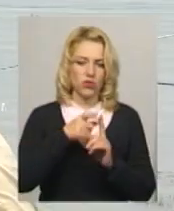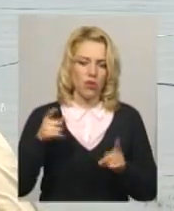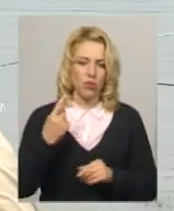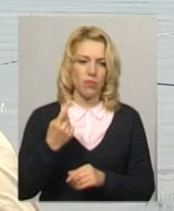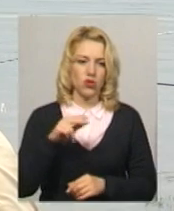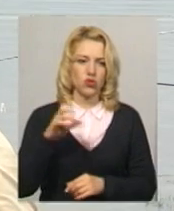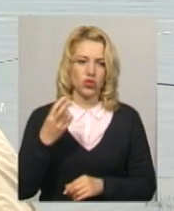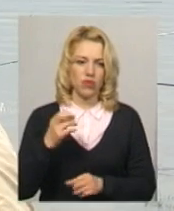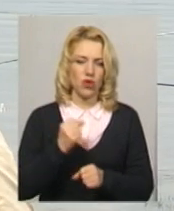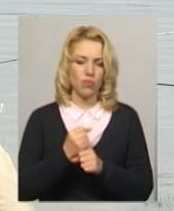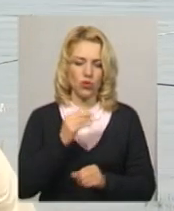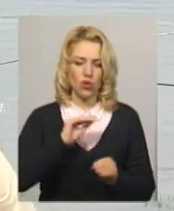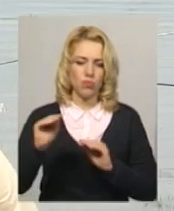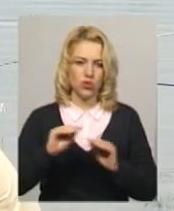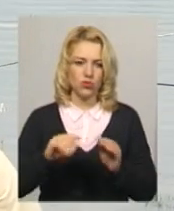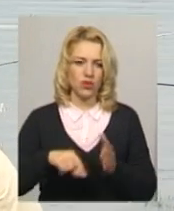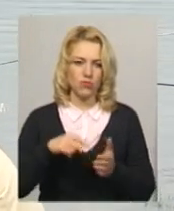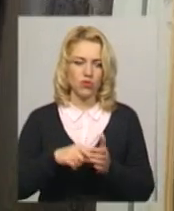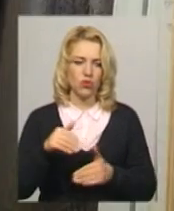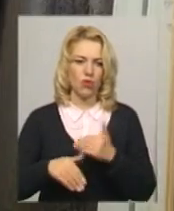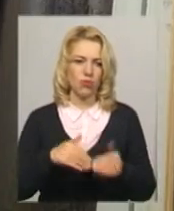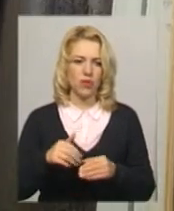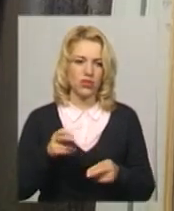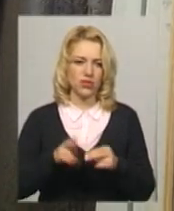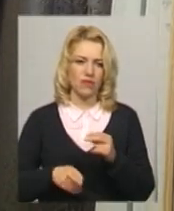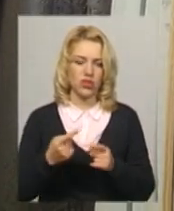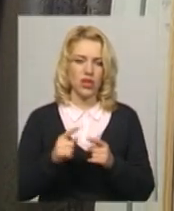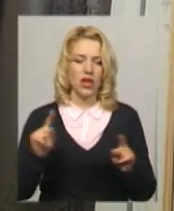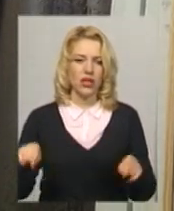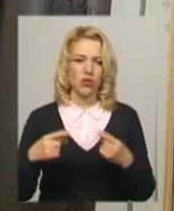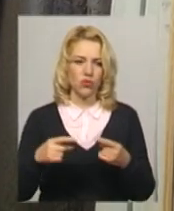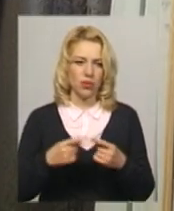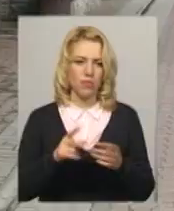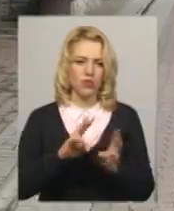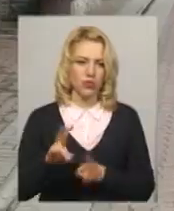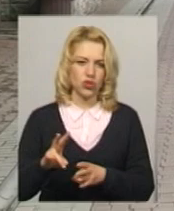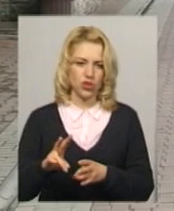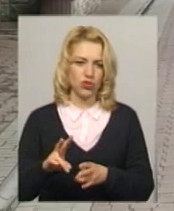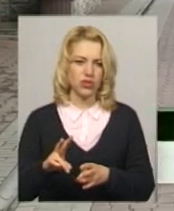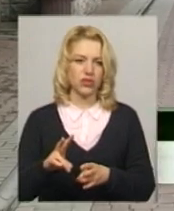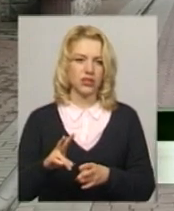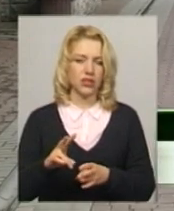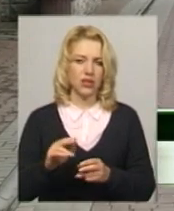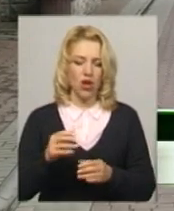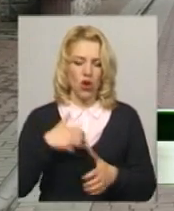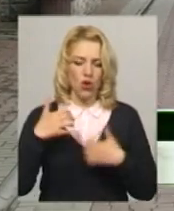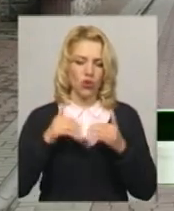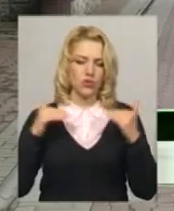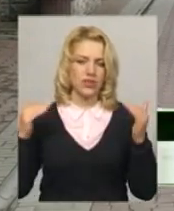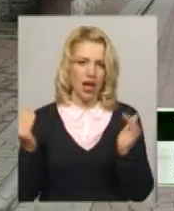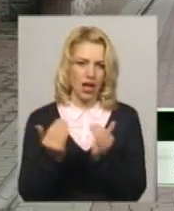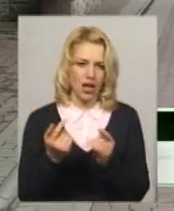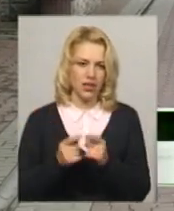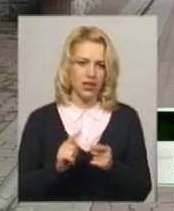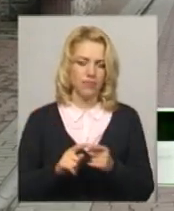роботи із облаштування міського пляжу завершать. В тому числі і реконструкція пошкодженої роздягальні. Міська рада отримала знову в